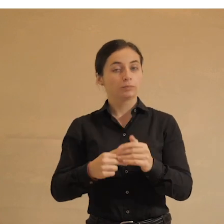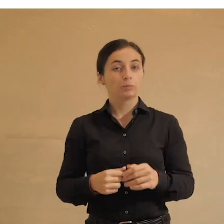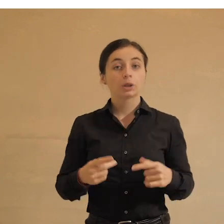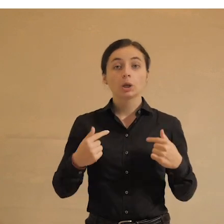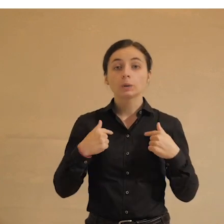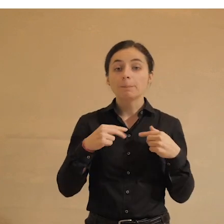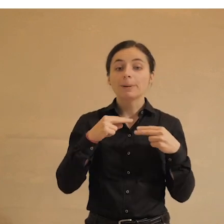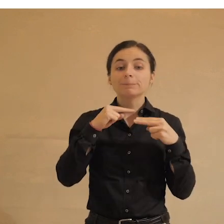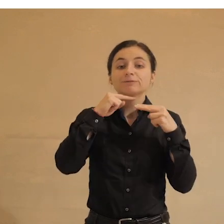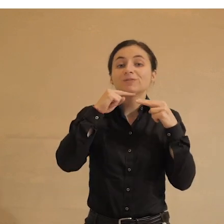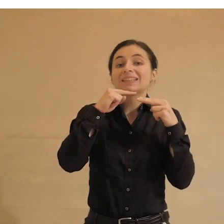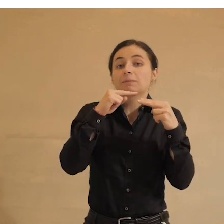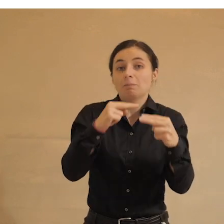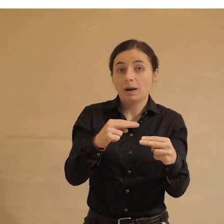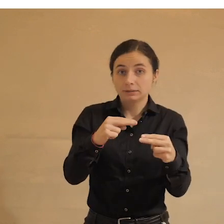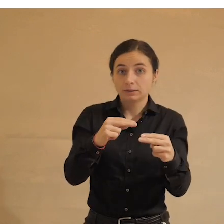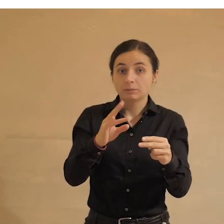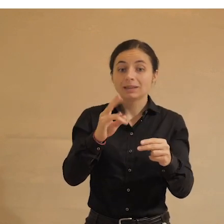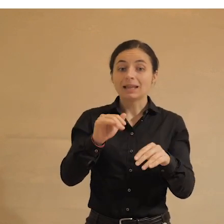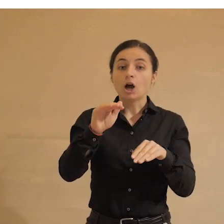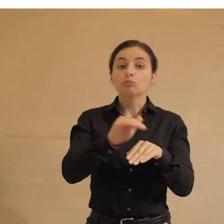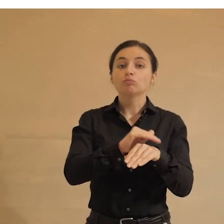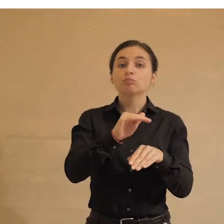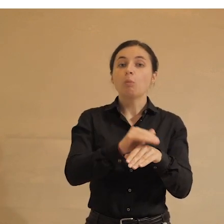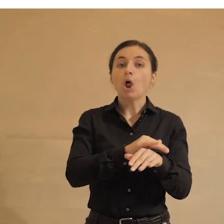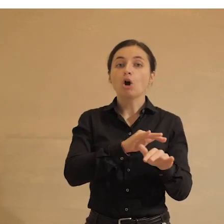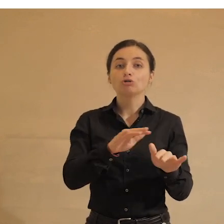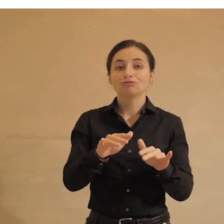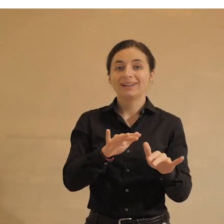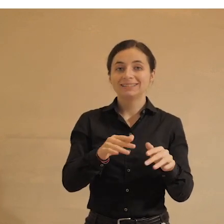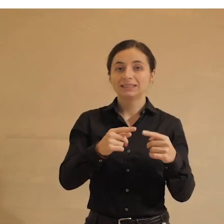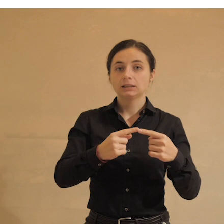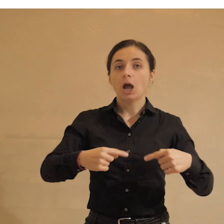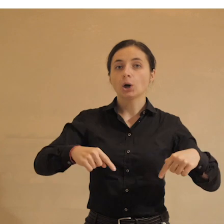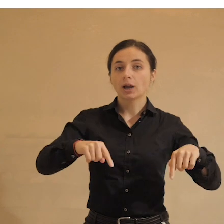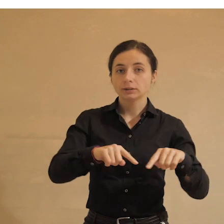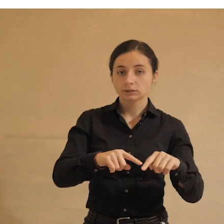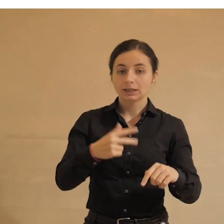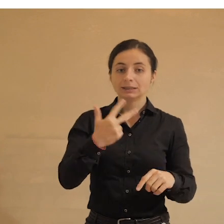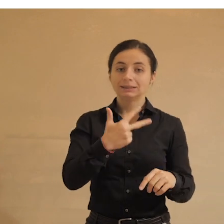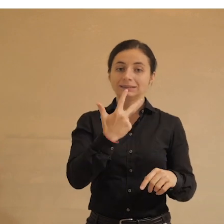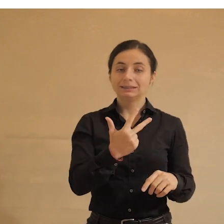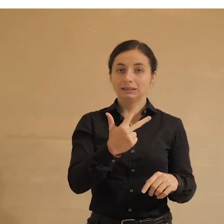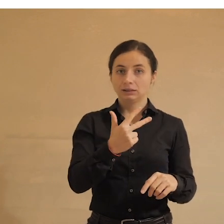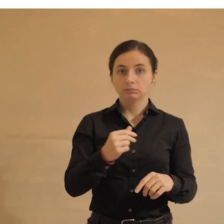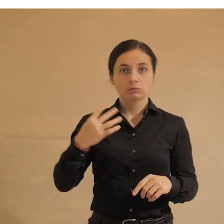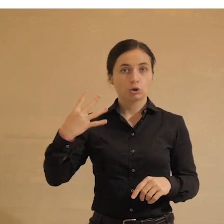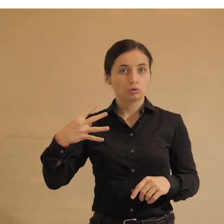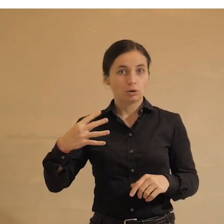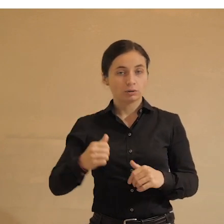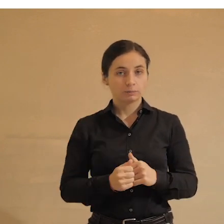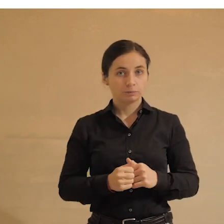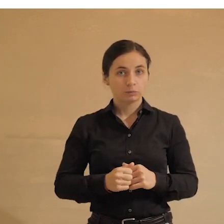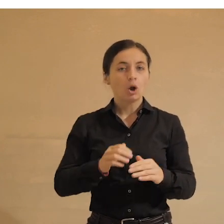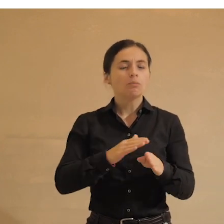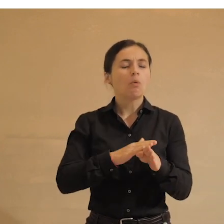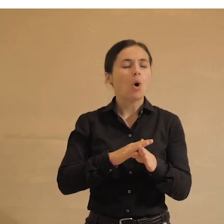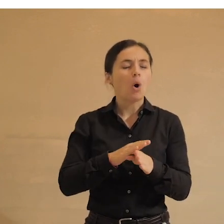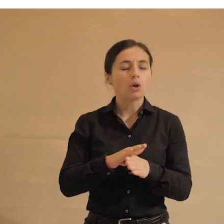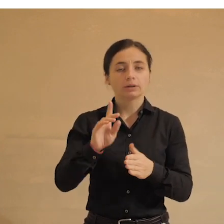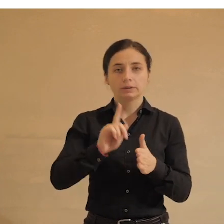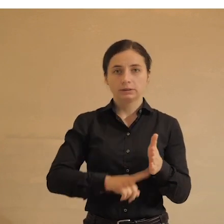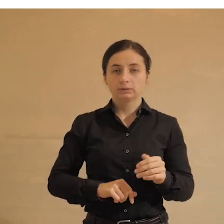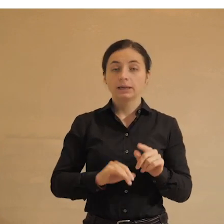обратила ваше внимание на благотворительные организации. Значит, 33% и 40% полного доверия.